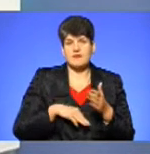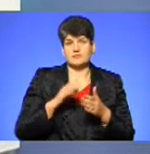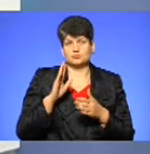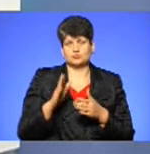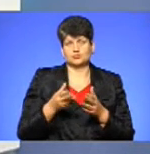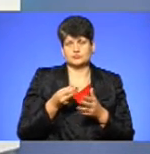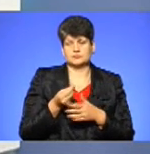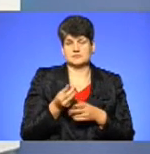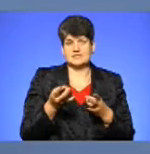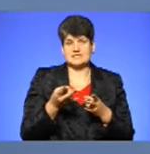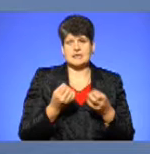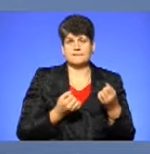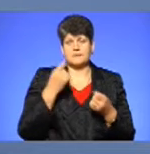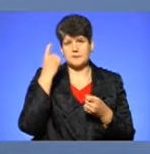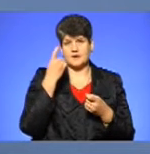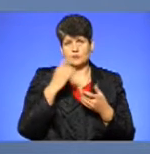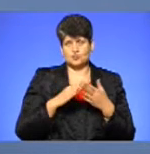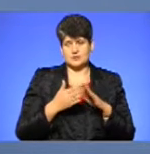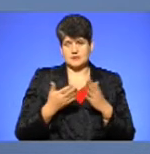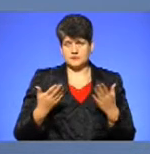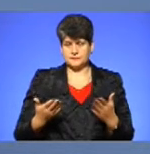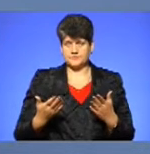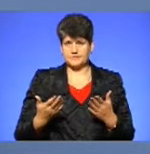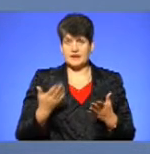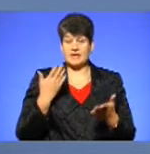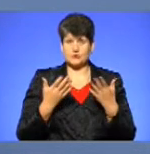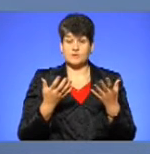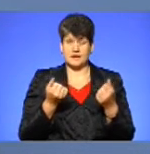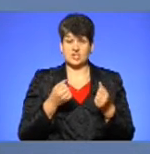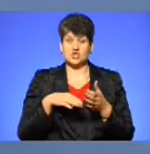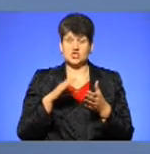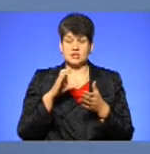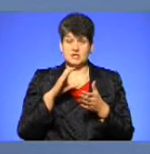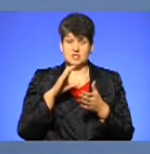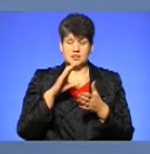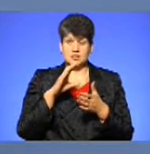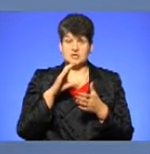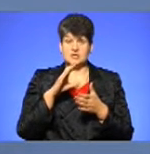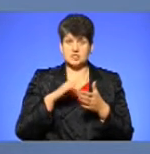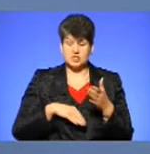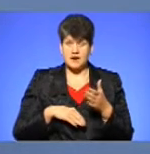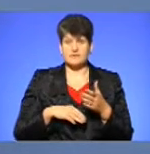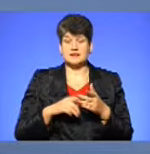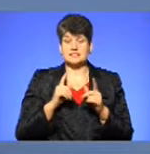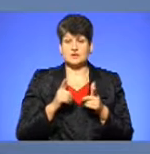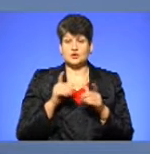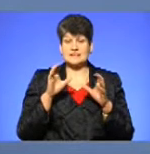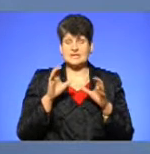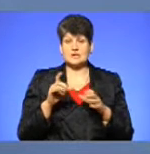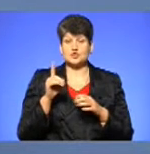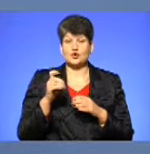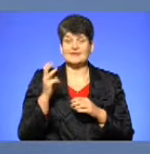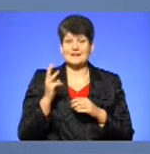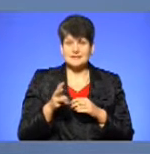Якщо брати штрафи, то штрафи в нас згідно статті 130 КУПАПО,